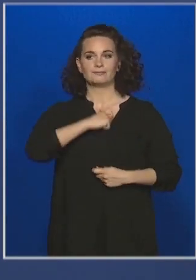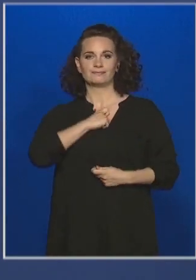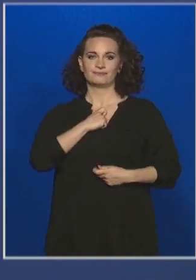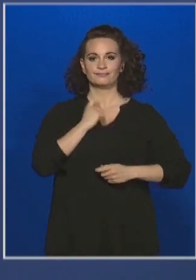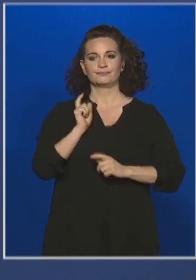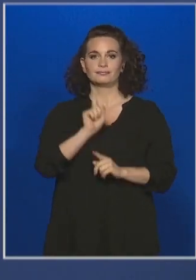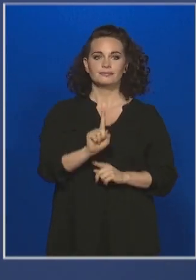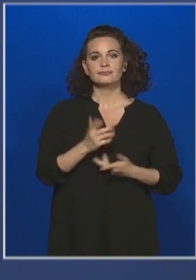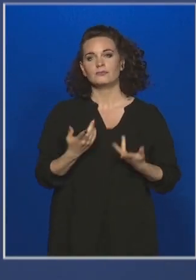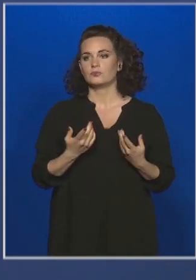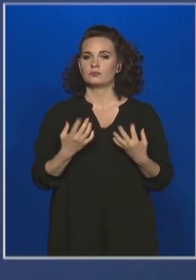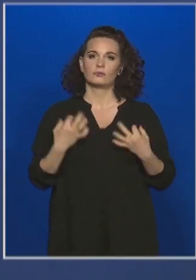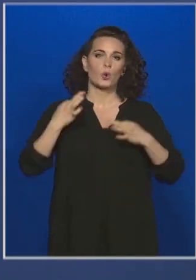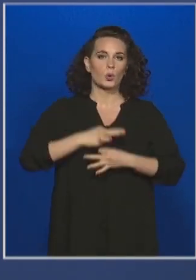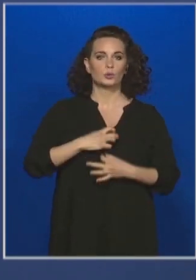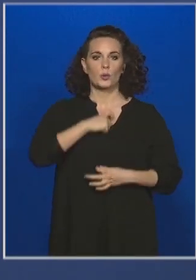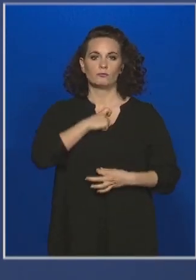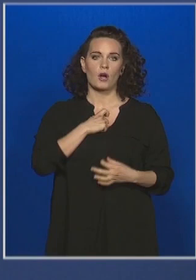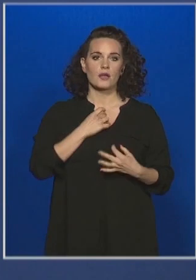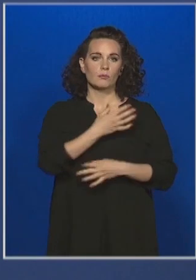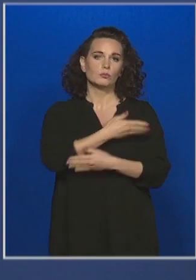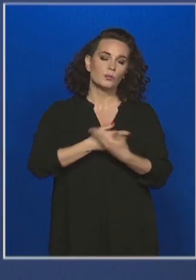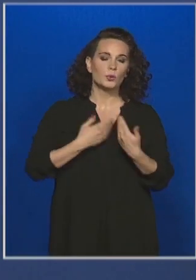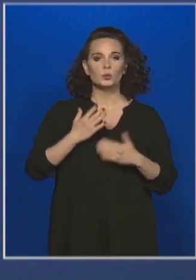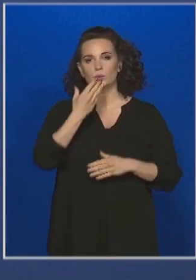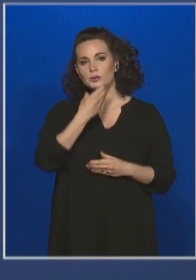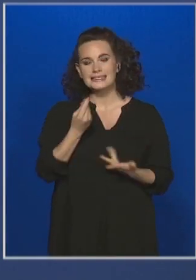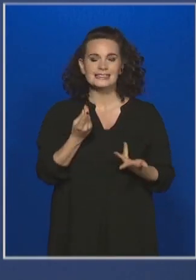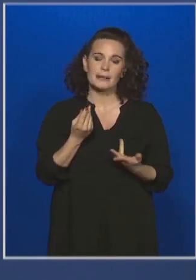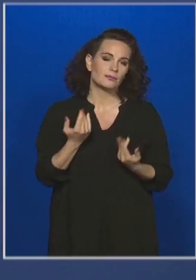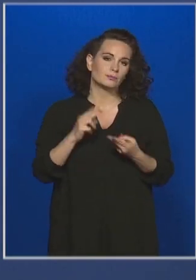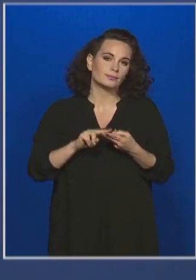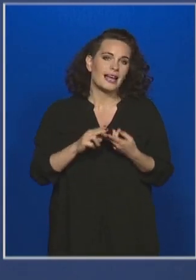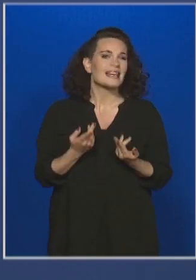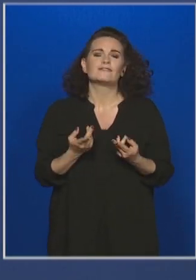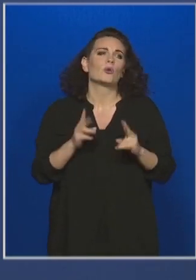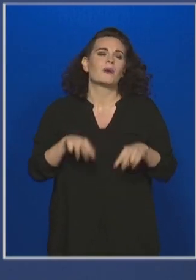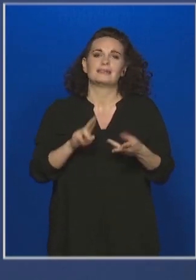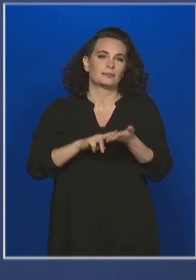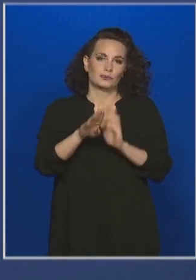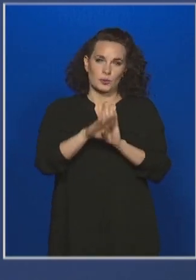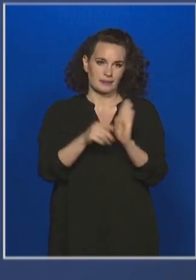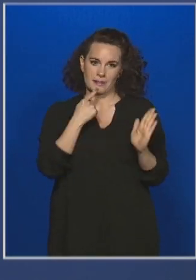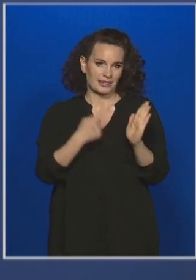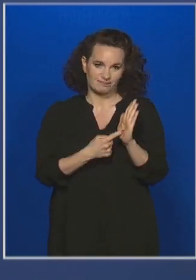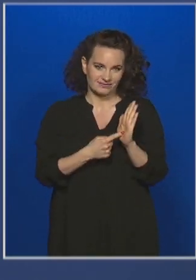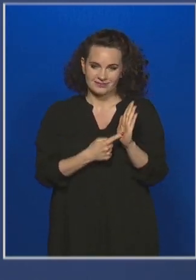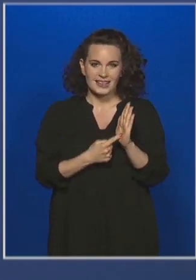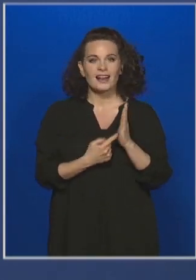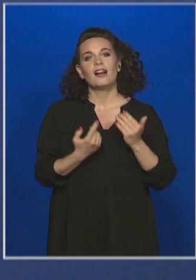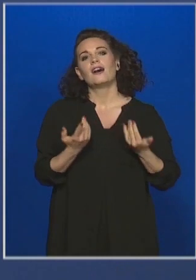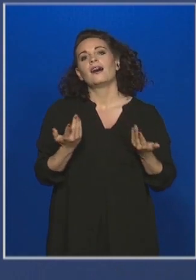esetben öltönybrúz viselete kötelező, ebben ez nem jogszabály írja elő. Itt javasoljuk, hogy